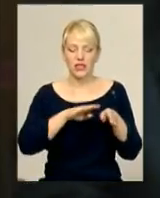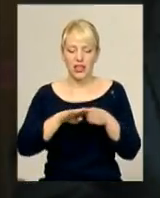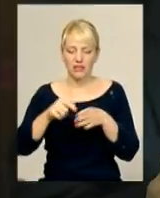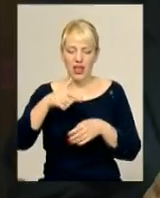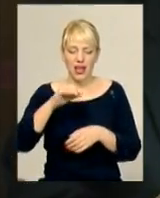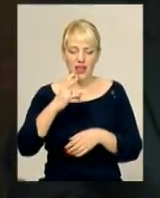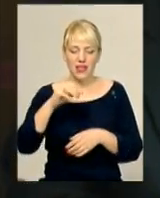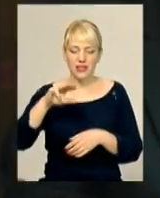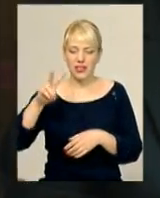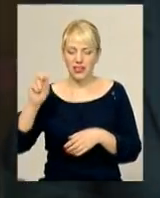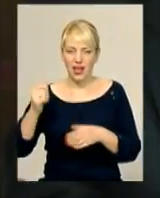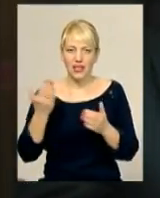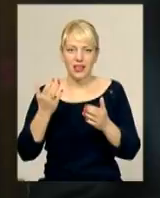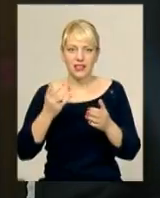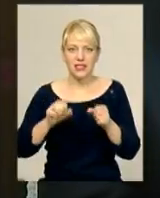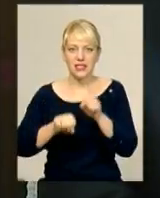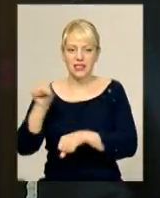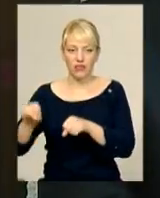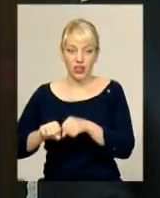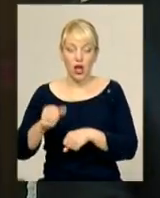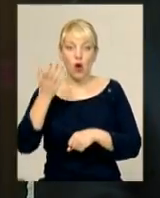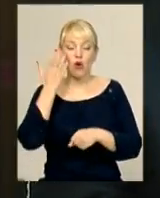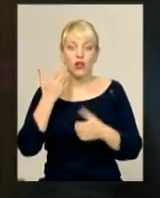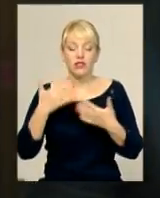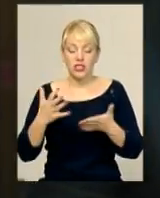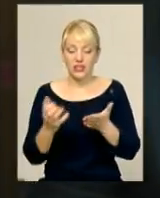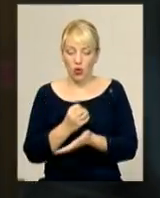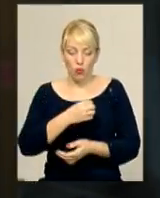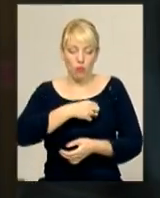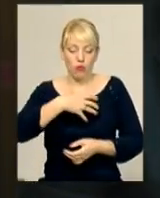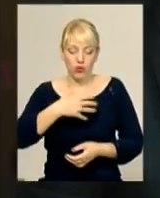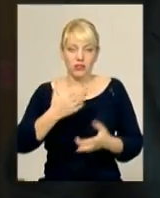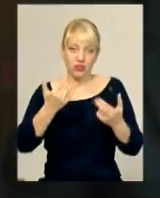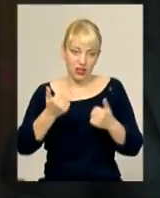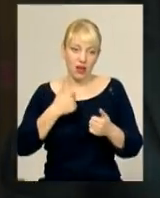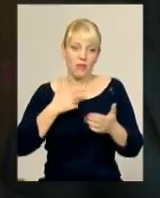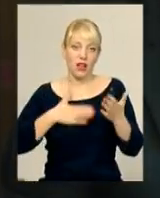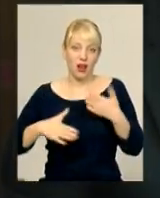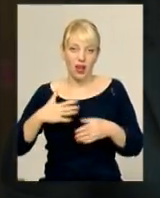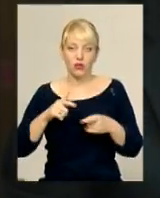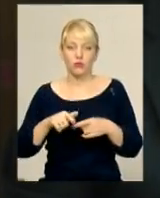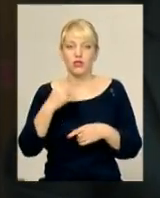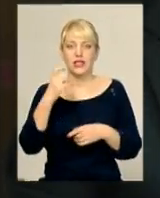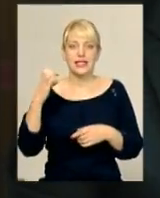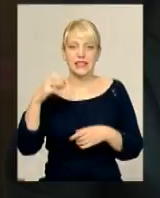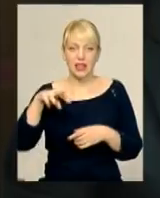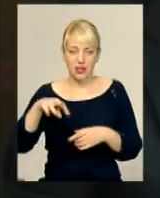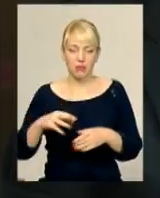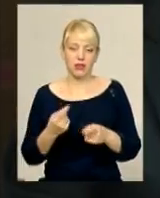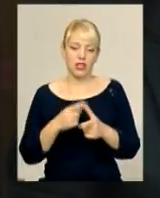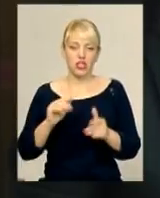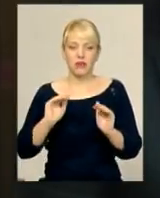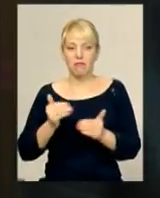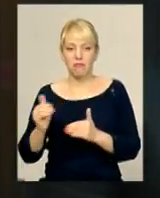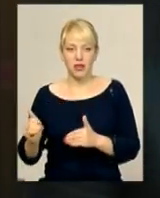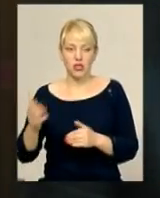якісь здвіги. Коли ми знаходимо вже пухлину, будемо казати, що ми радуємося, що вона до сантиметра, чи ще менше,